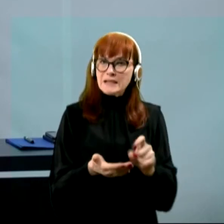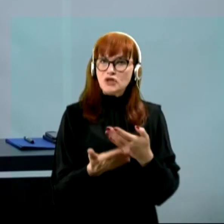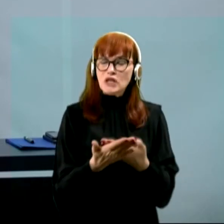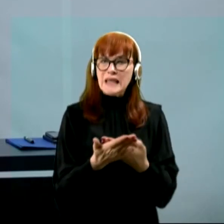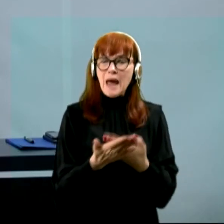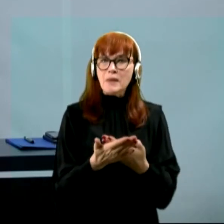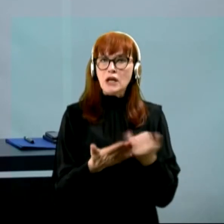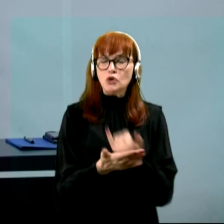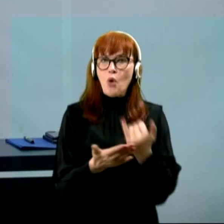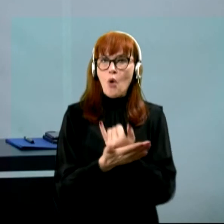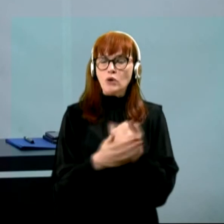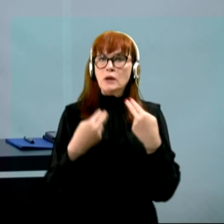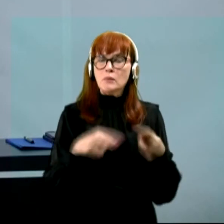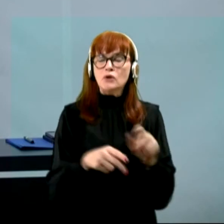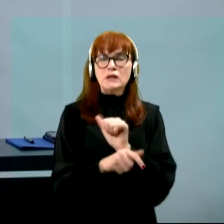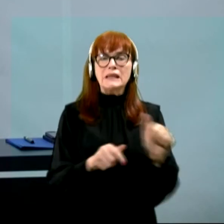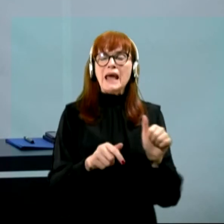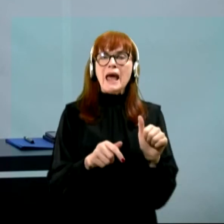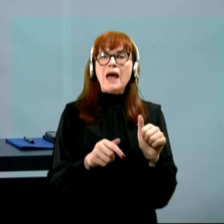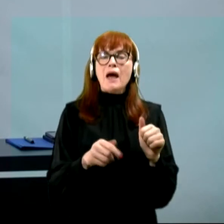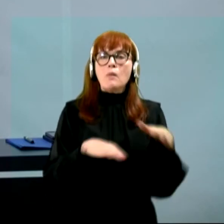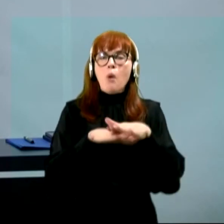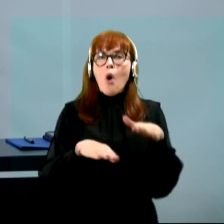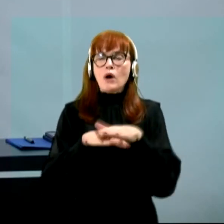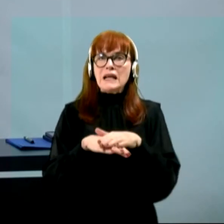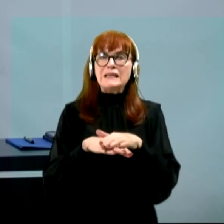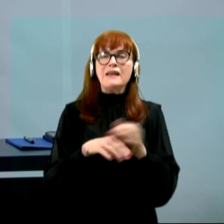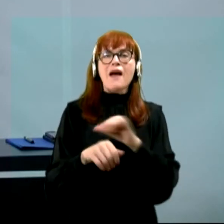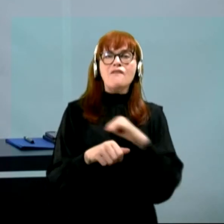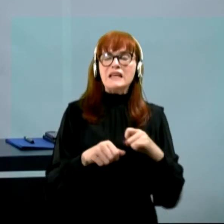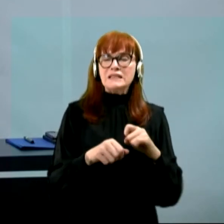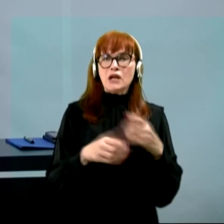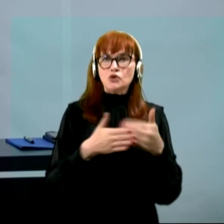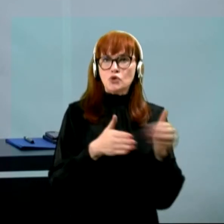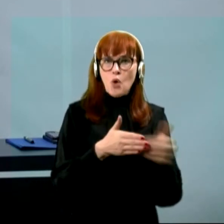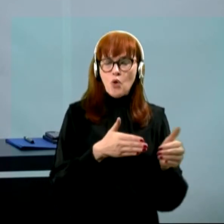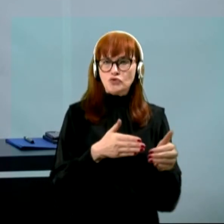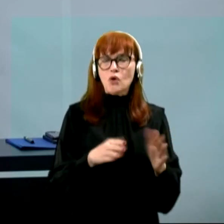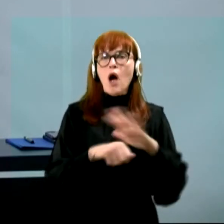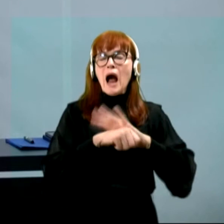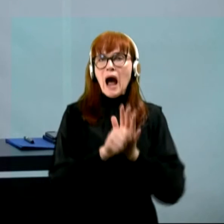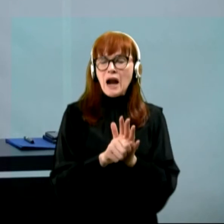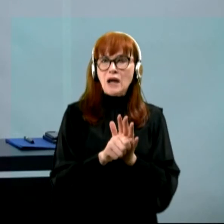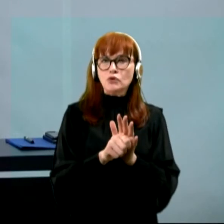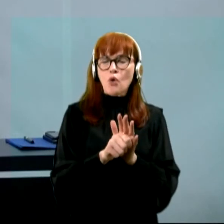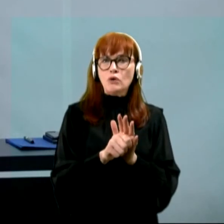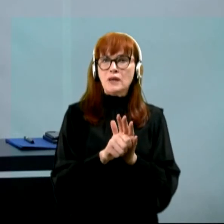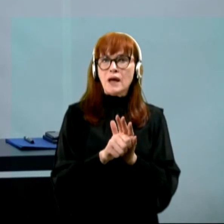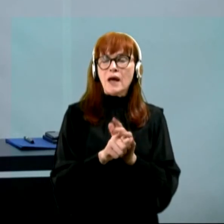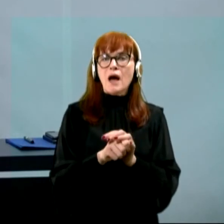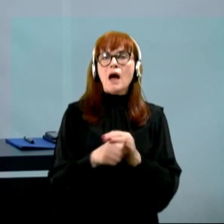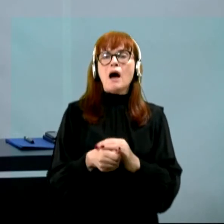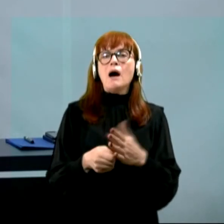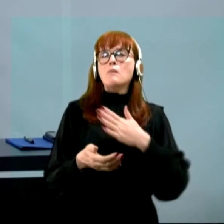dohodek, povračilo nekaj tih fiksnih stroškov, nadomestilo za karanteno, financiranje hitrih testov in unovčitev turističnih